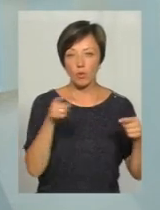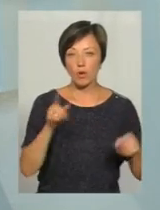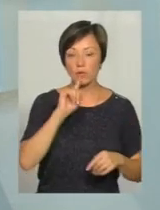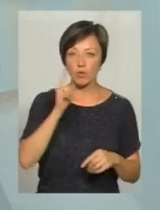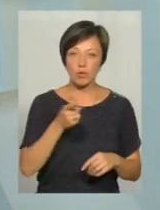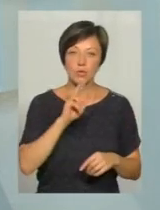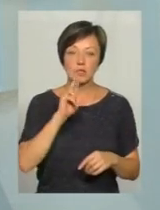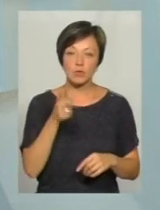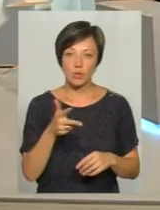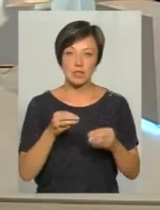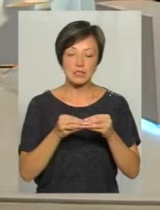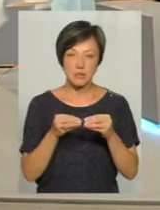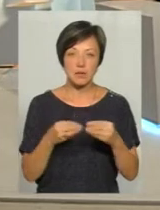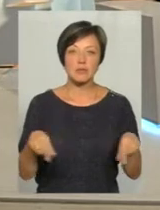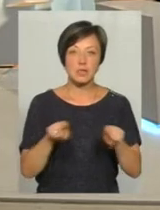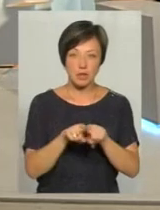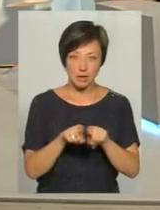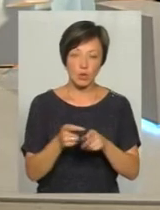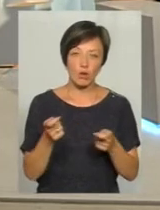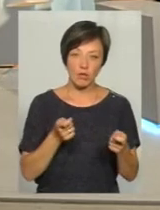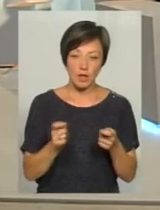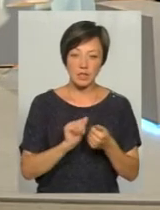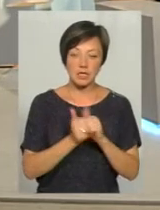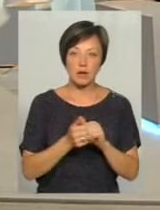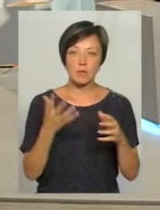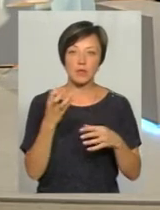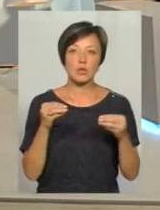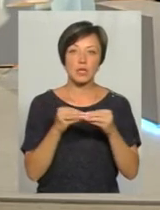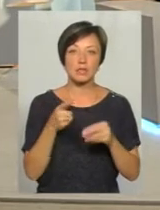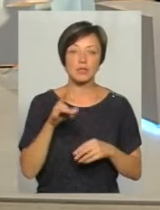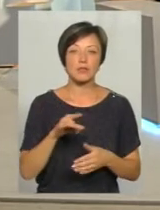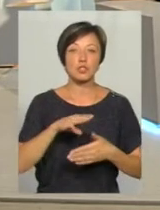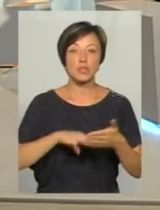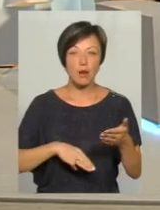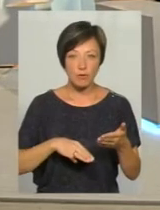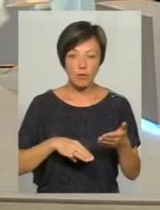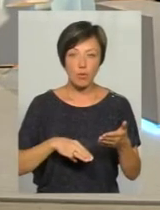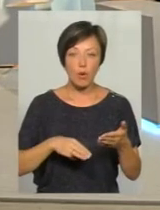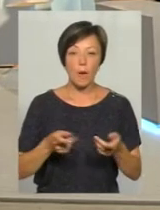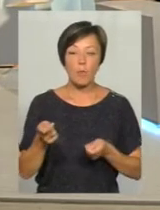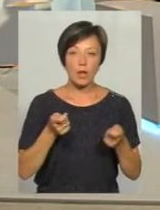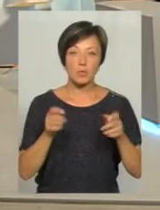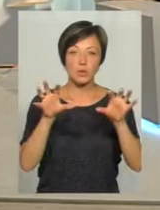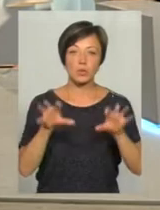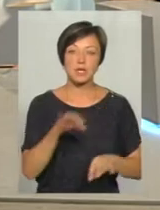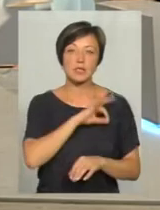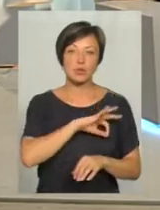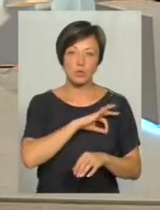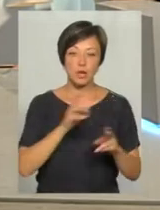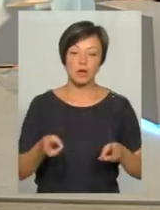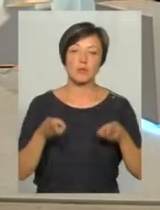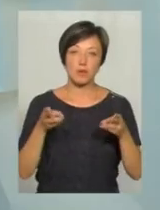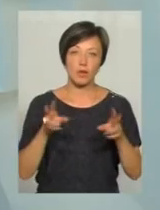кому трьох, кому десяти, але вони все рівно керували. І тобто замість 510 гривень штрафу по адмінкодексу, застосовано по кримінальному